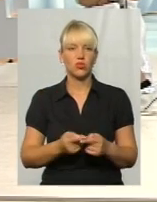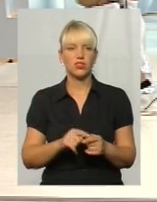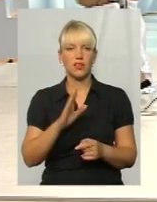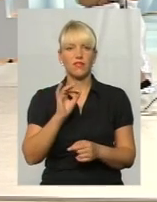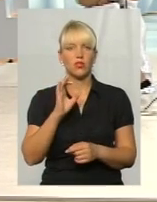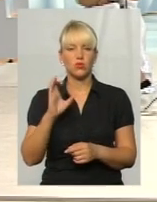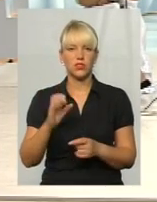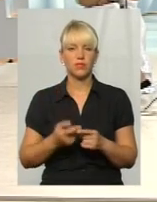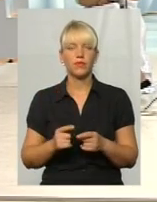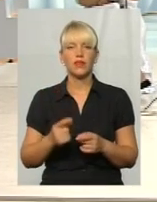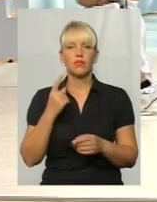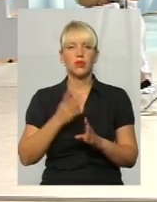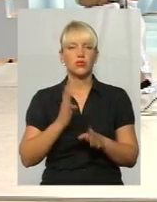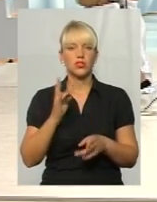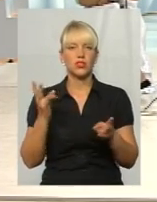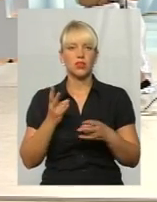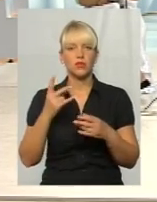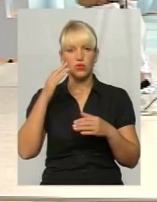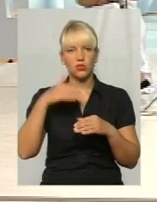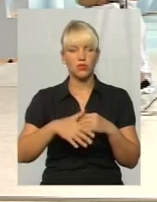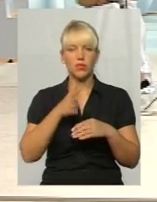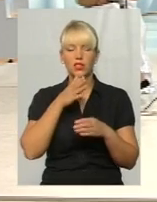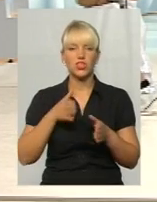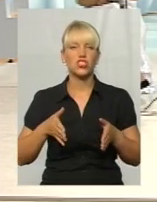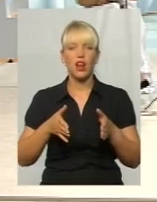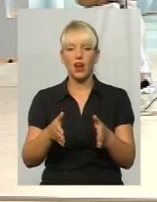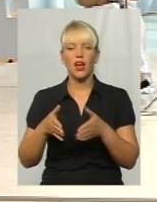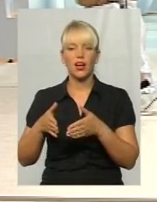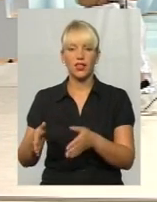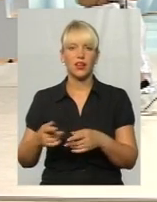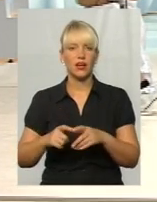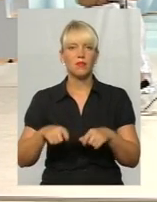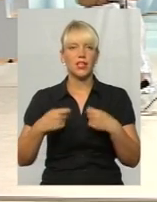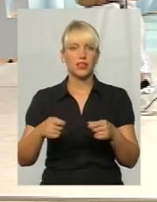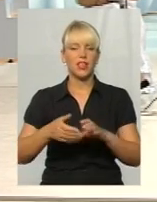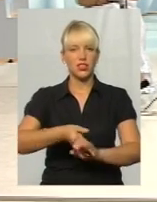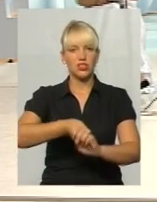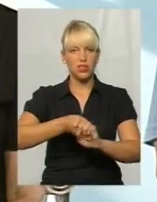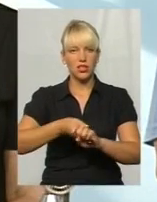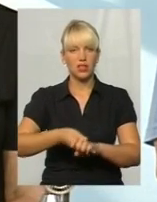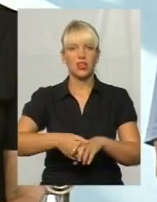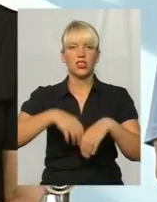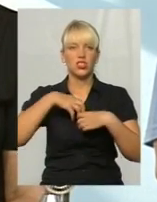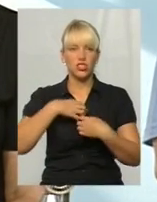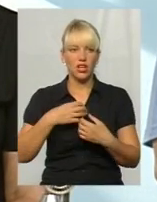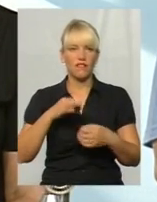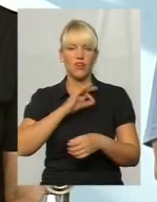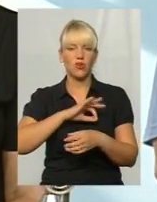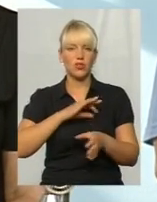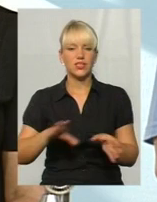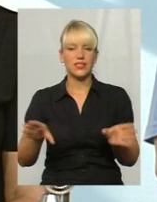Треба, в першу чергу, зрозуміти, наче, шляхи передачі, наче, чхання, рукостискання, використання спільної білизни,